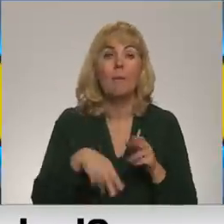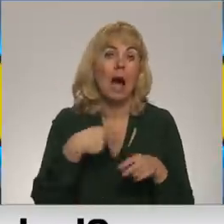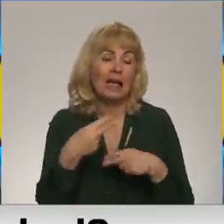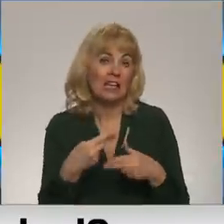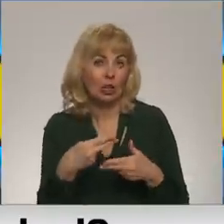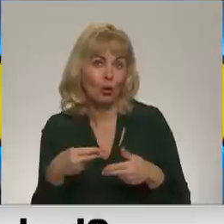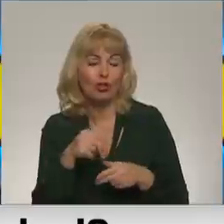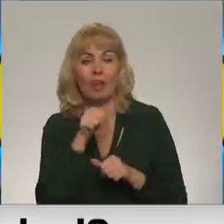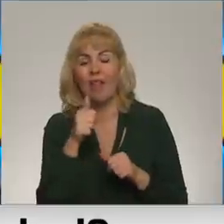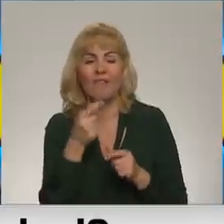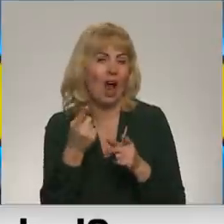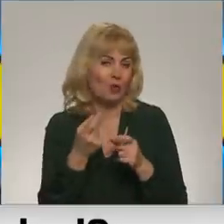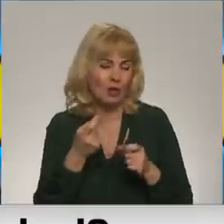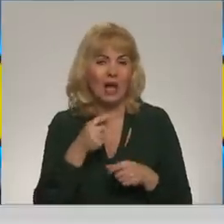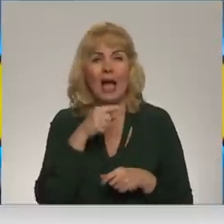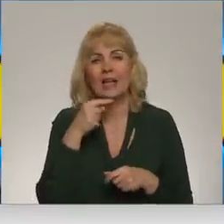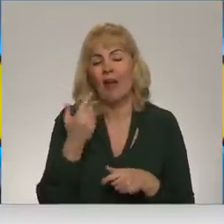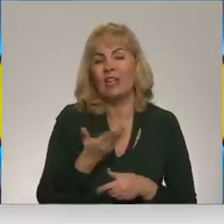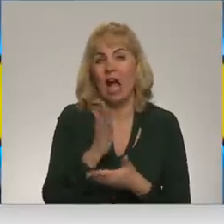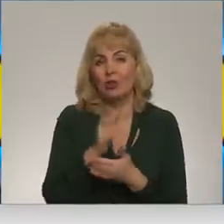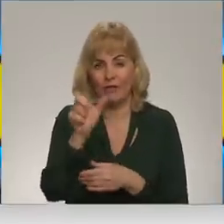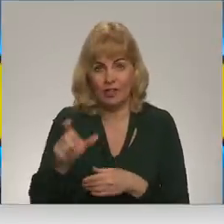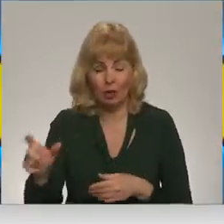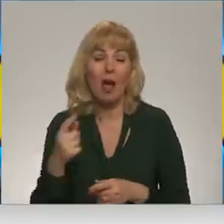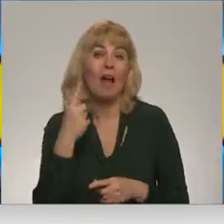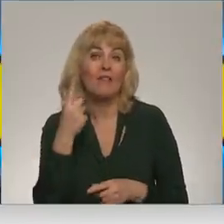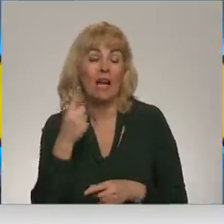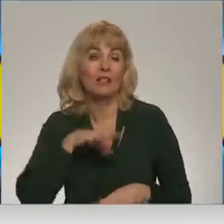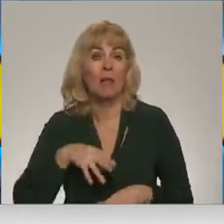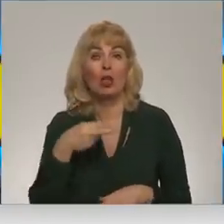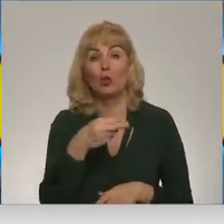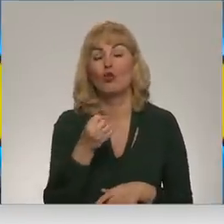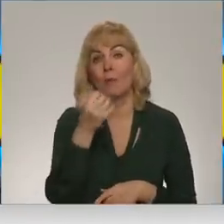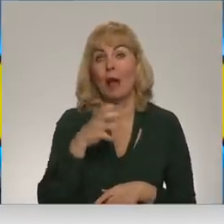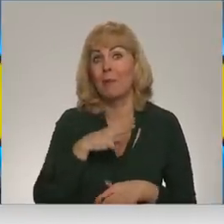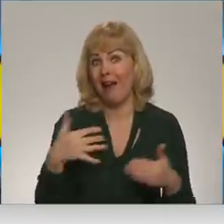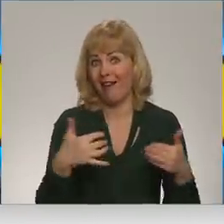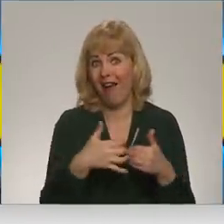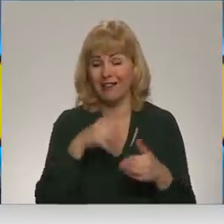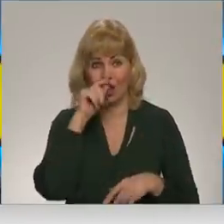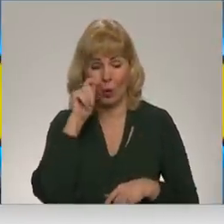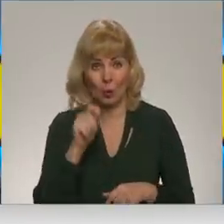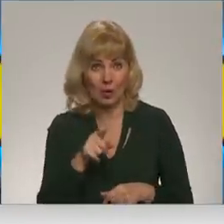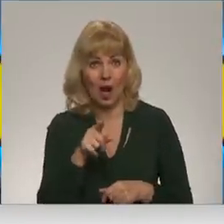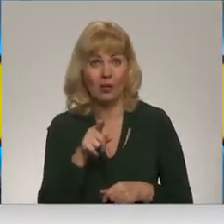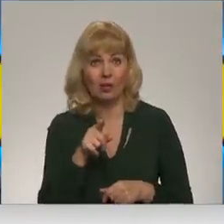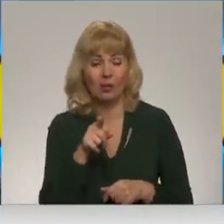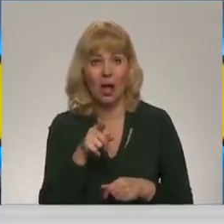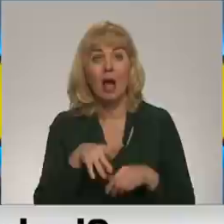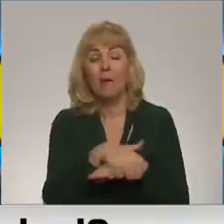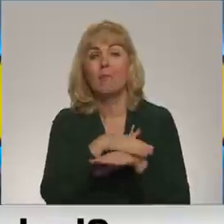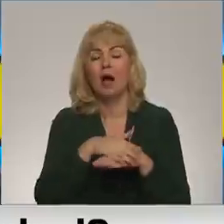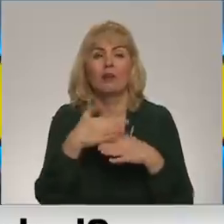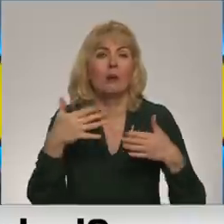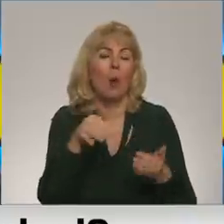informāciju nevar nenonākt Krievijas dzīvotāju vidū. Viens aspekts bija, kas bija pēc 14. gada, kā ar Ukrainā sāk parādīties masveida kapi